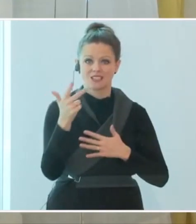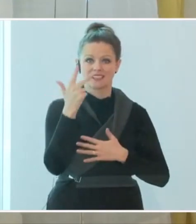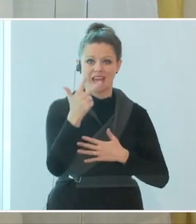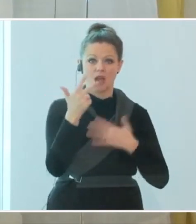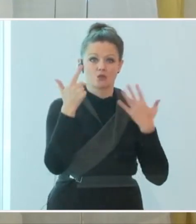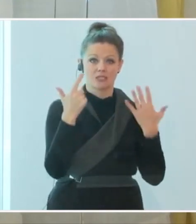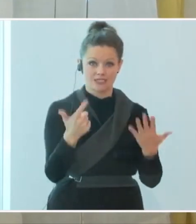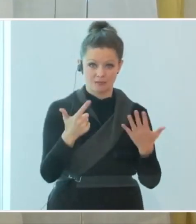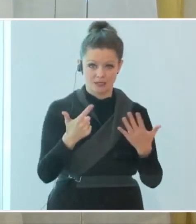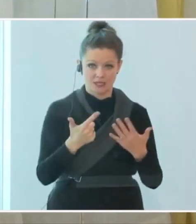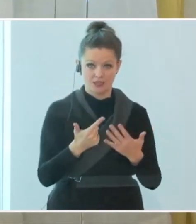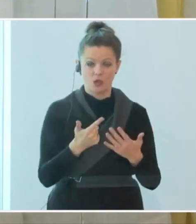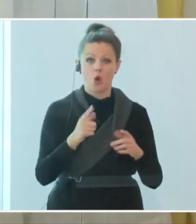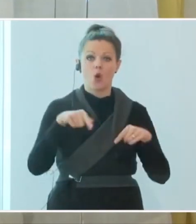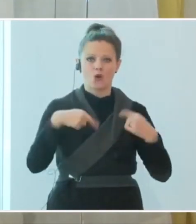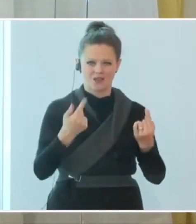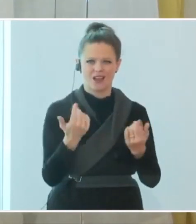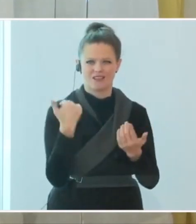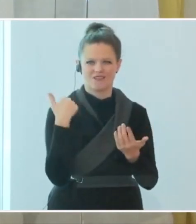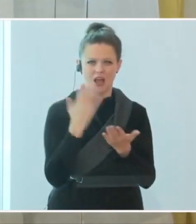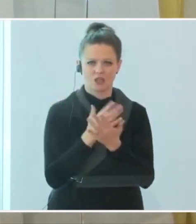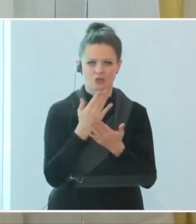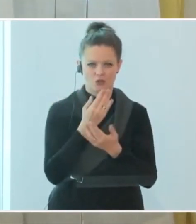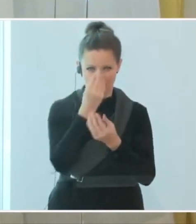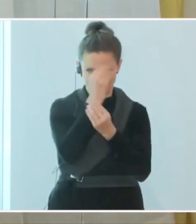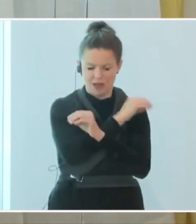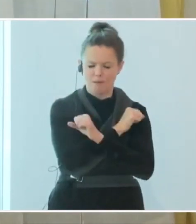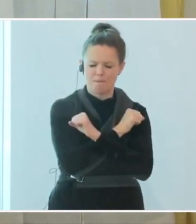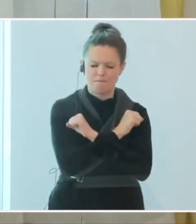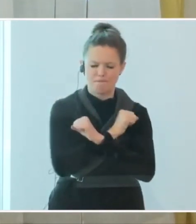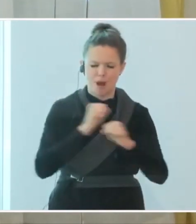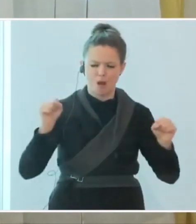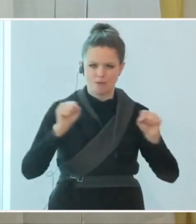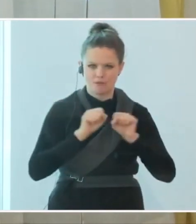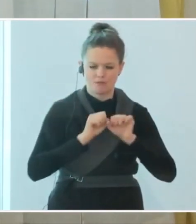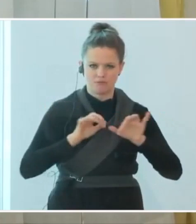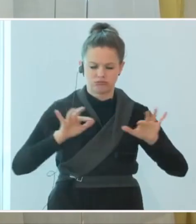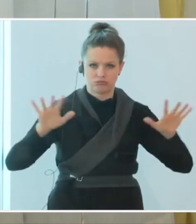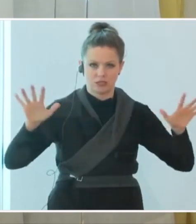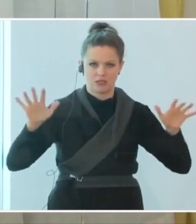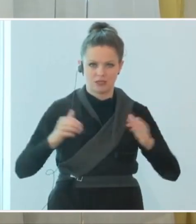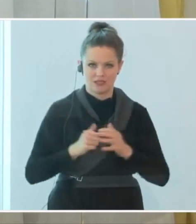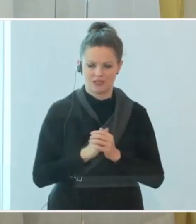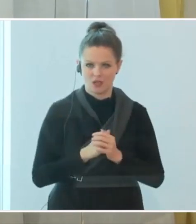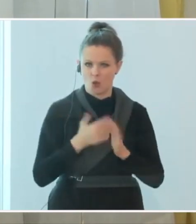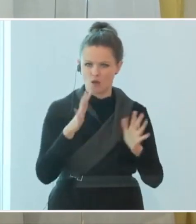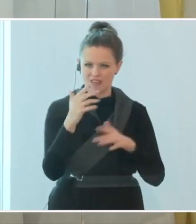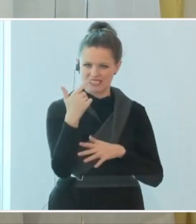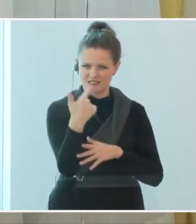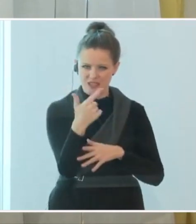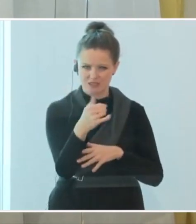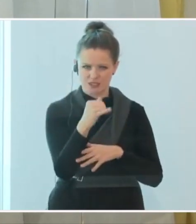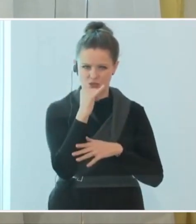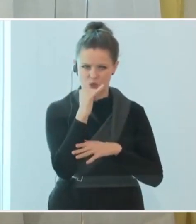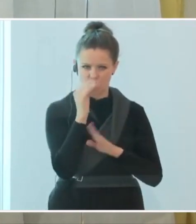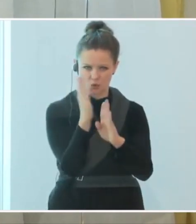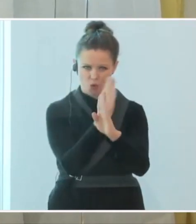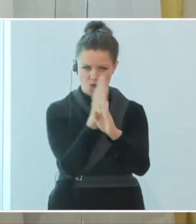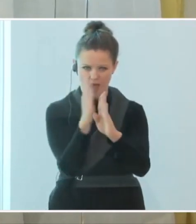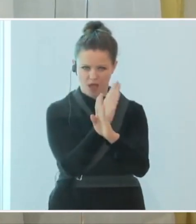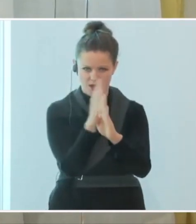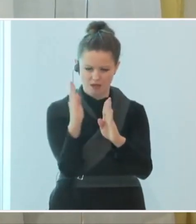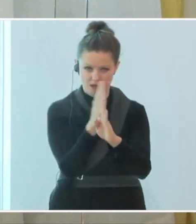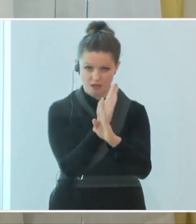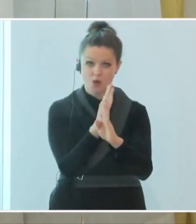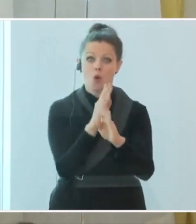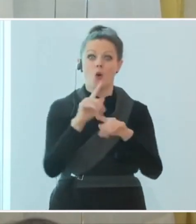und dann hat es diese bereits genannte Explosion der Zahlen gegeben, so rund um den 22. Oktober und